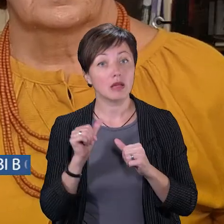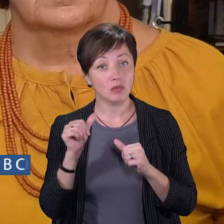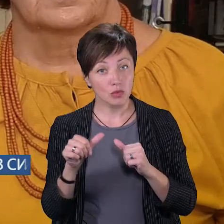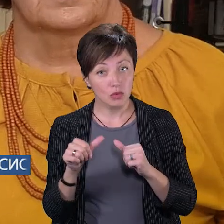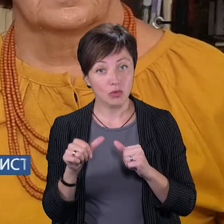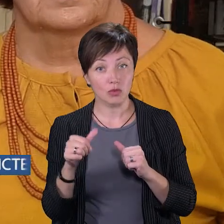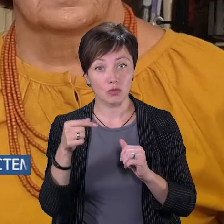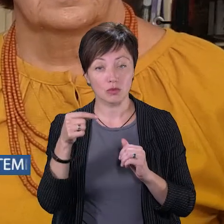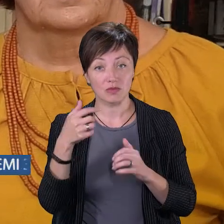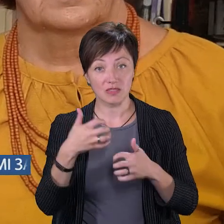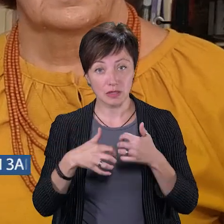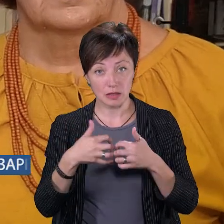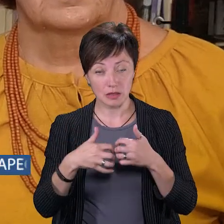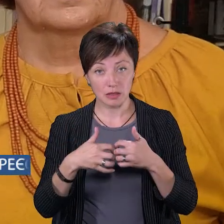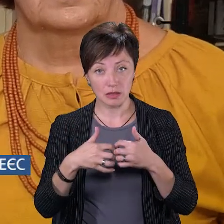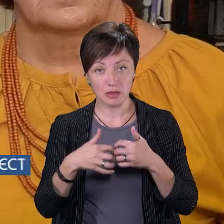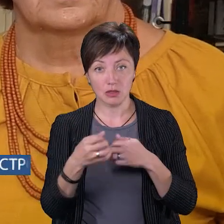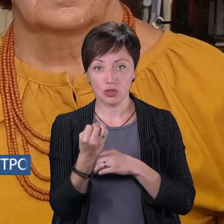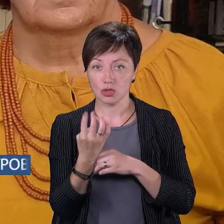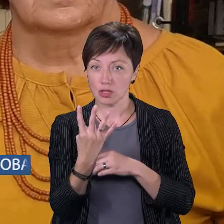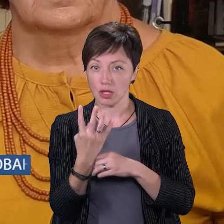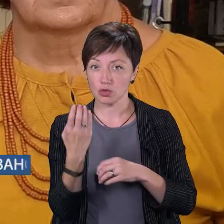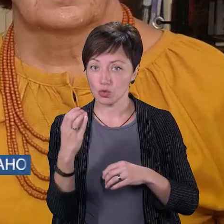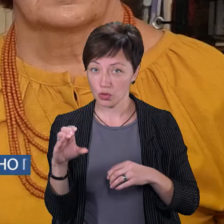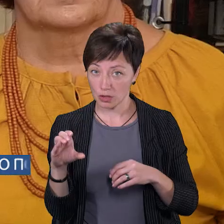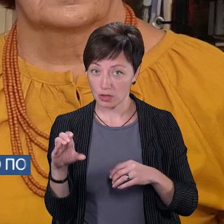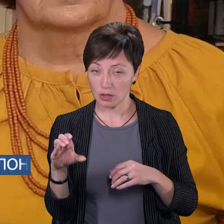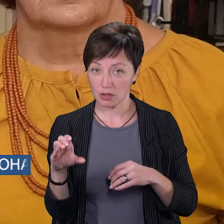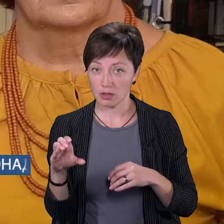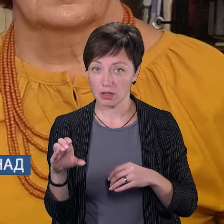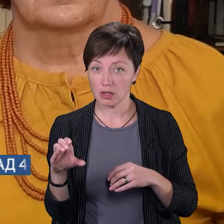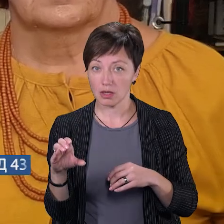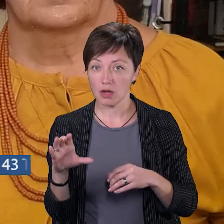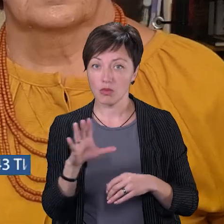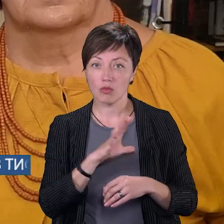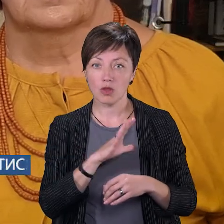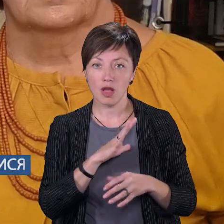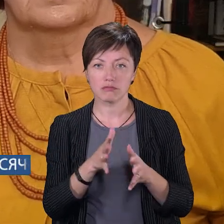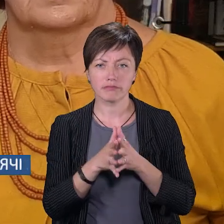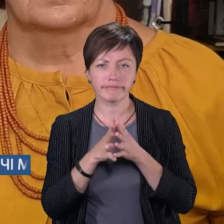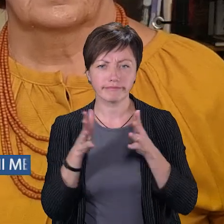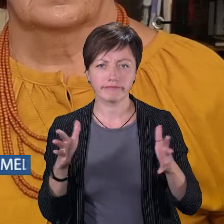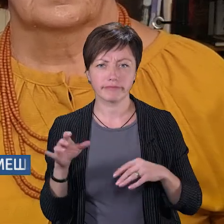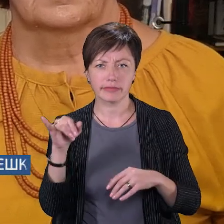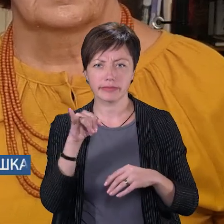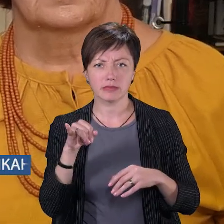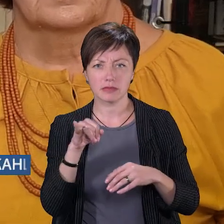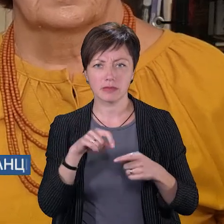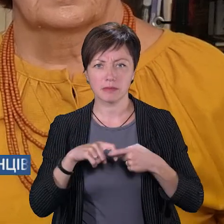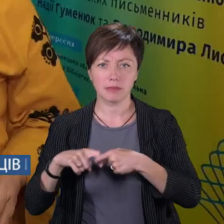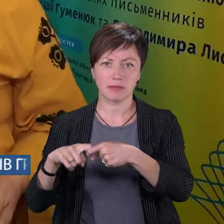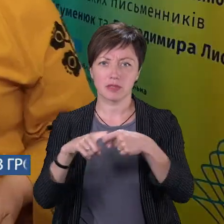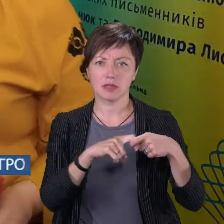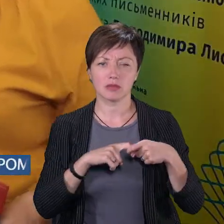середині 14-го століття була найбільша в історії людства пандемія